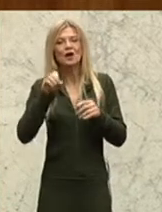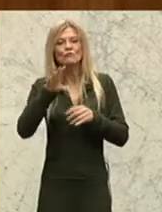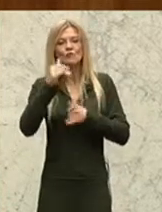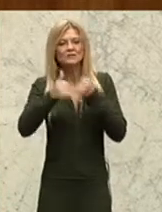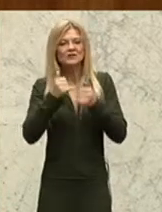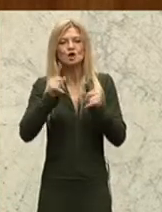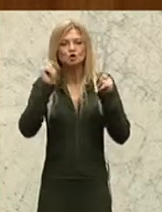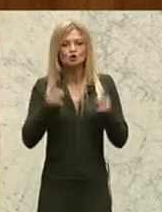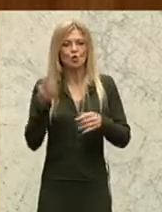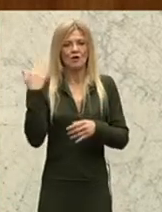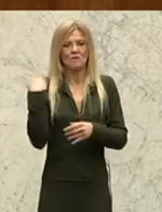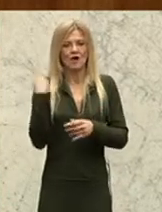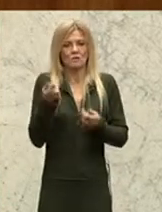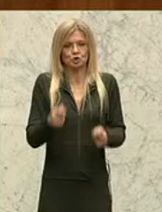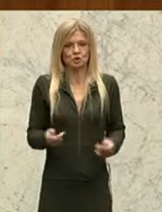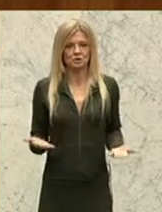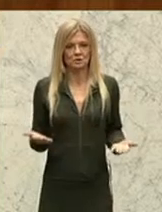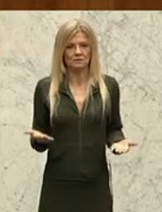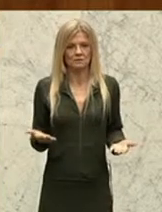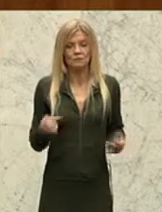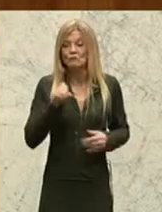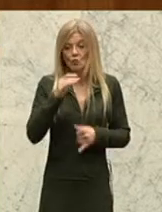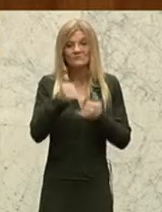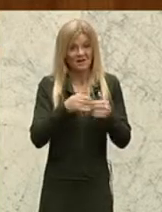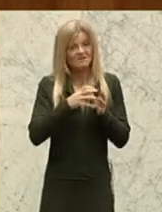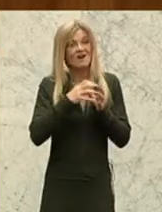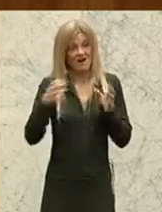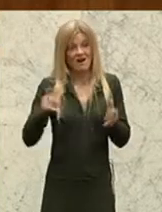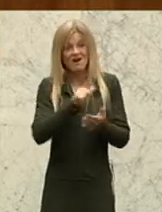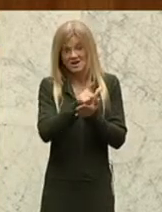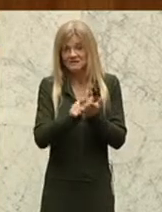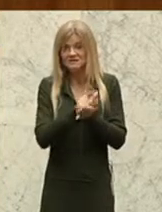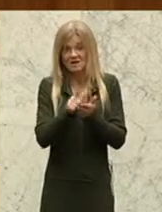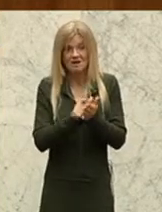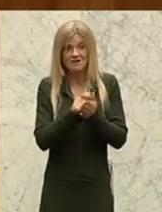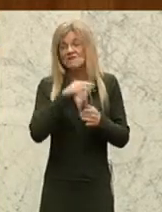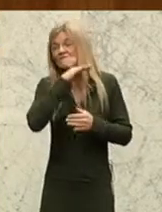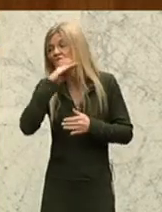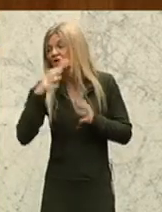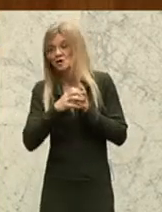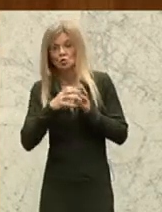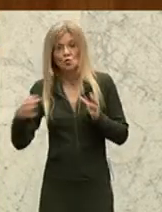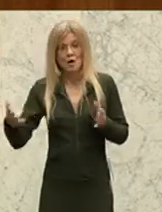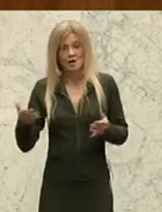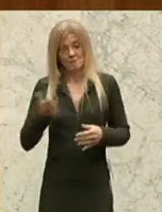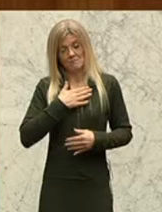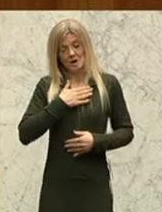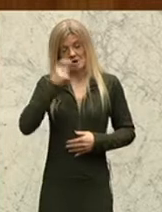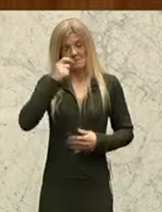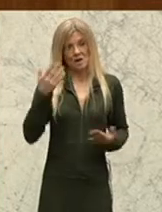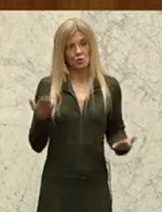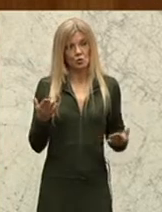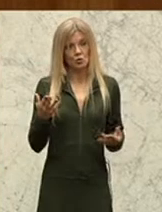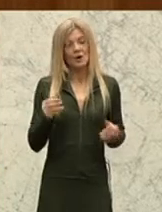beschließen hätte sollen. 15 Jahre, eine sehr lange Zeitspanne, viel zu lange, wie ich meine. Man kann hier